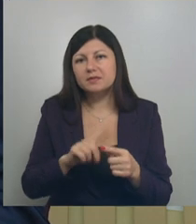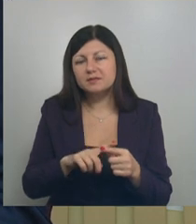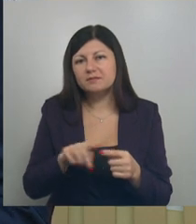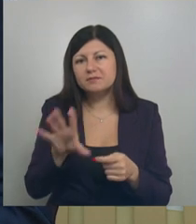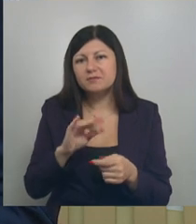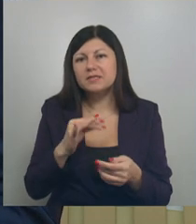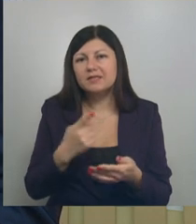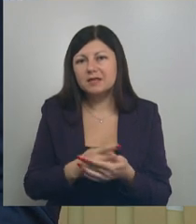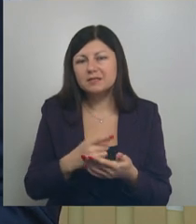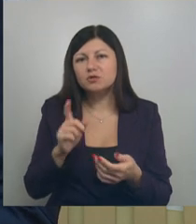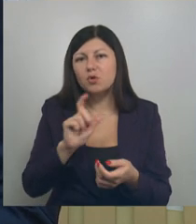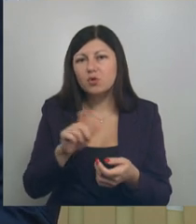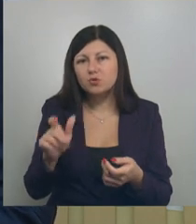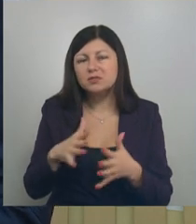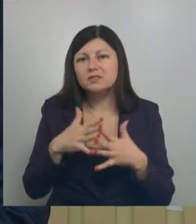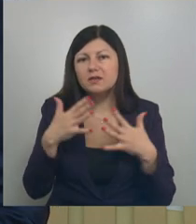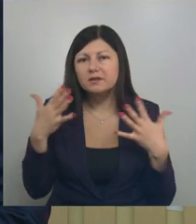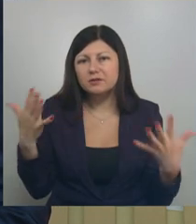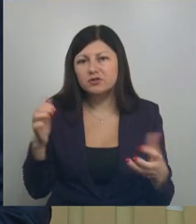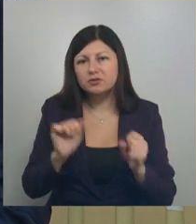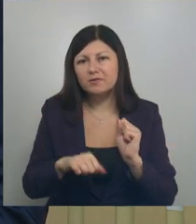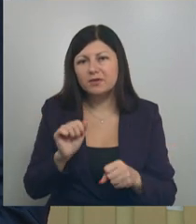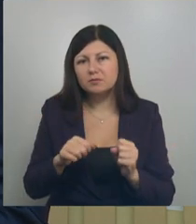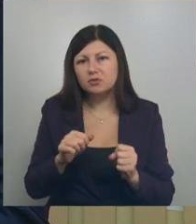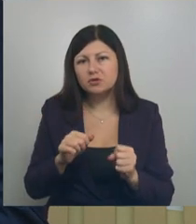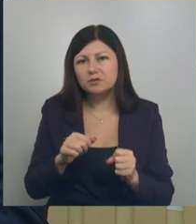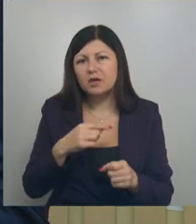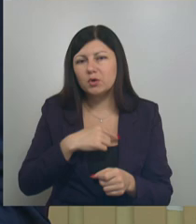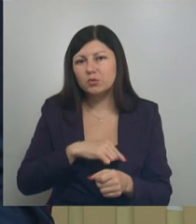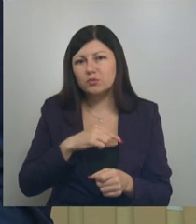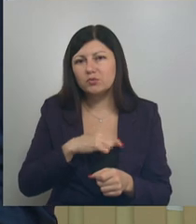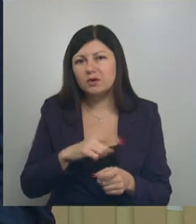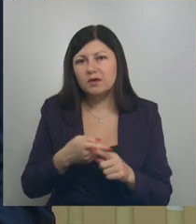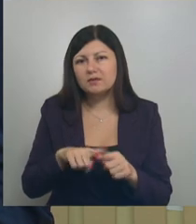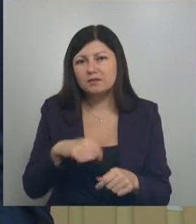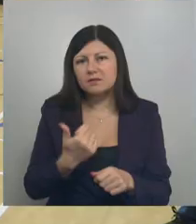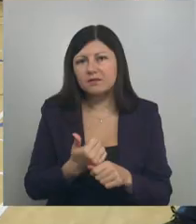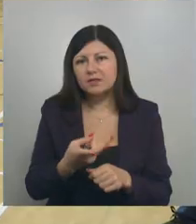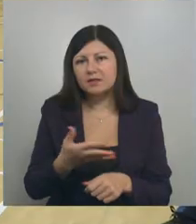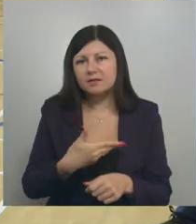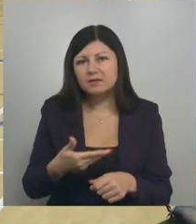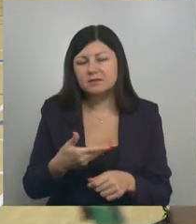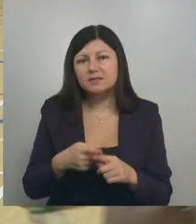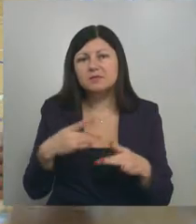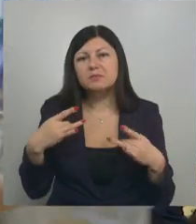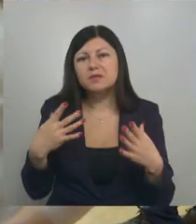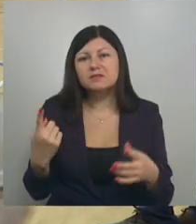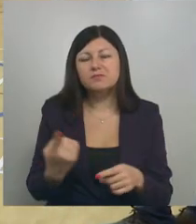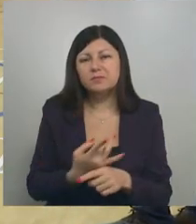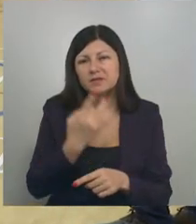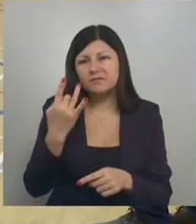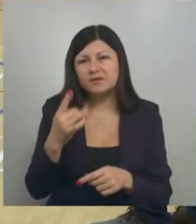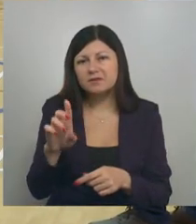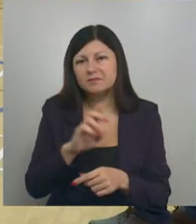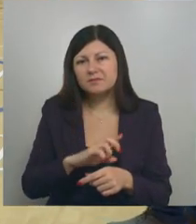доказали, что они люди с неограниченными возможностями духа. А это главное для нас. Этот праздник впервые в